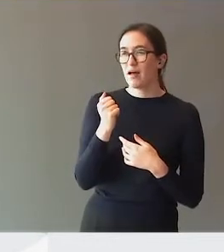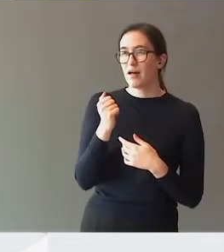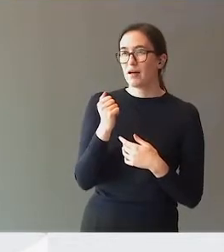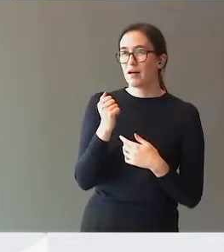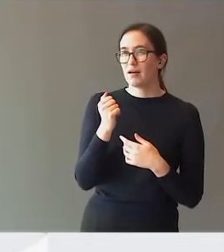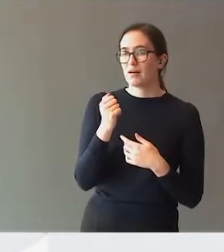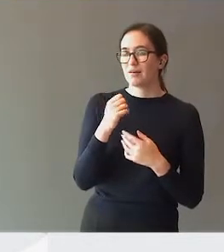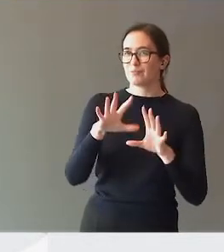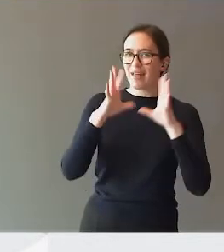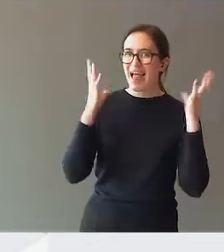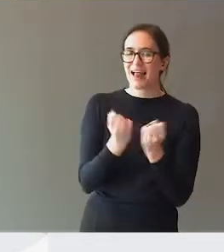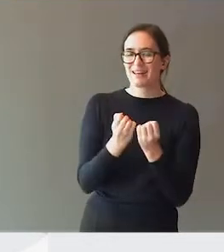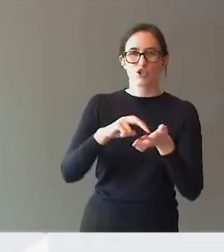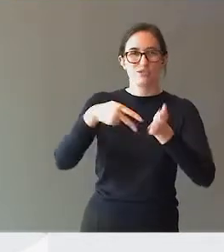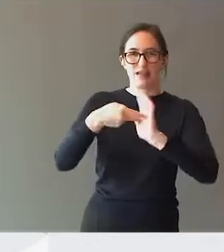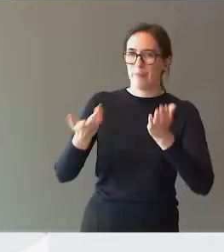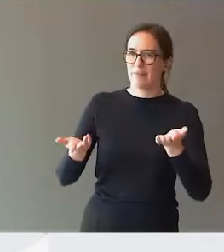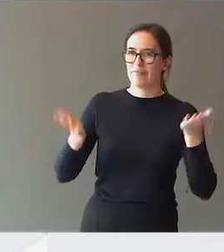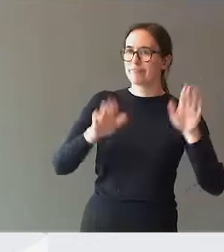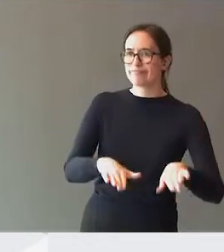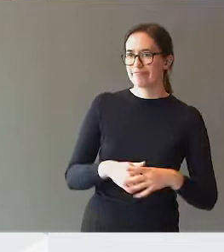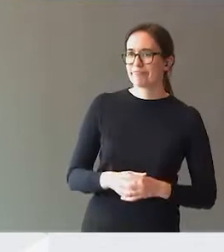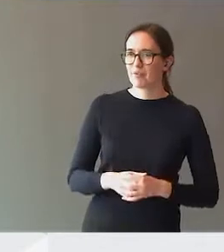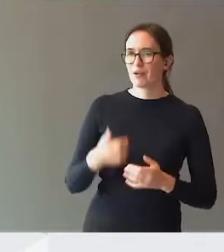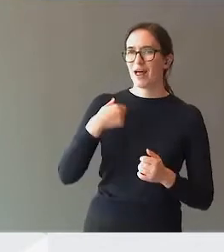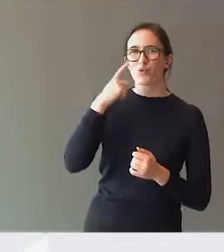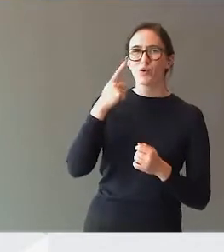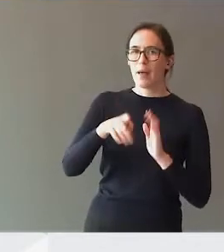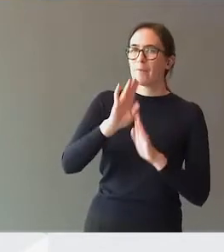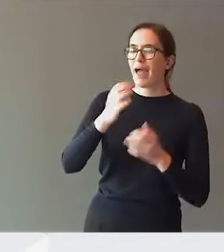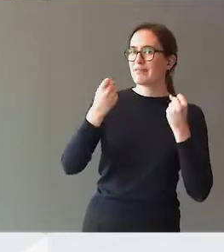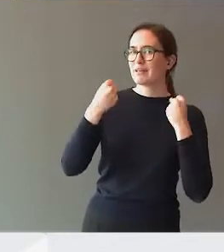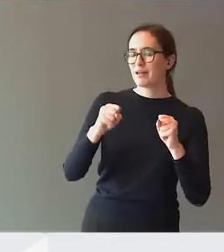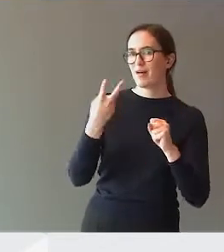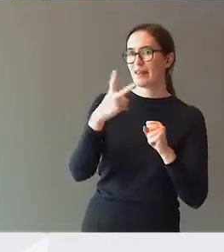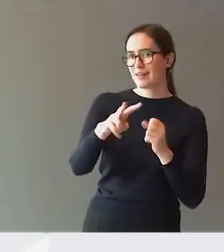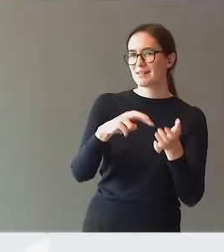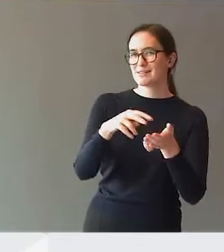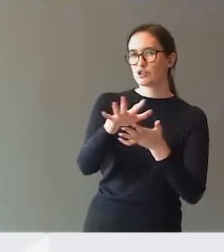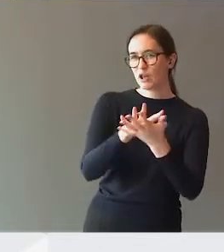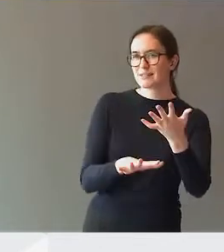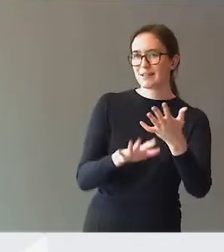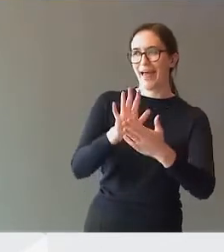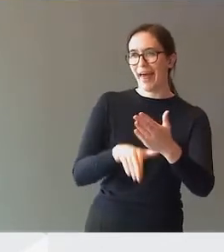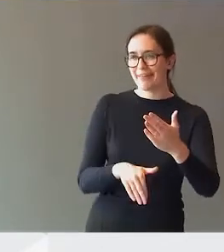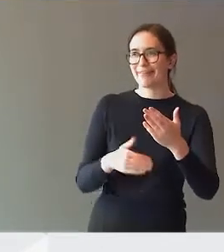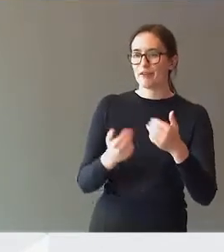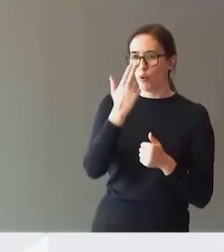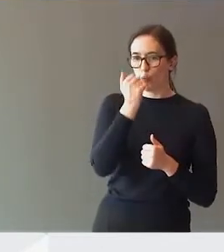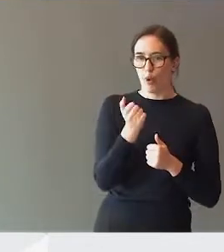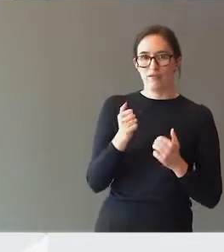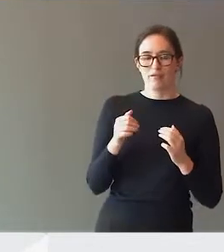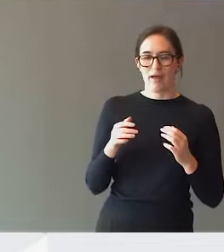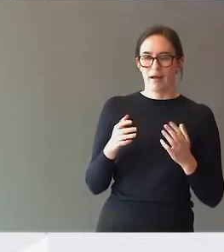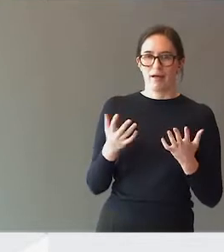et helt system. Og jeg tror det er en mye mer effektiv endringsstrategi enn å liksom prøve å legge